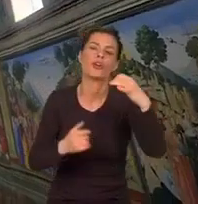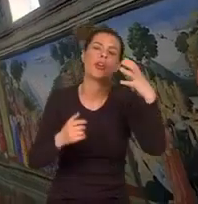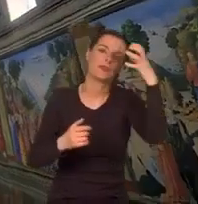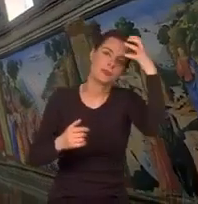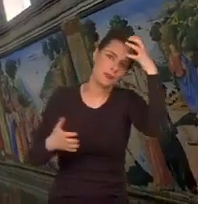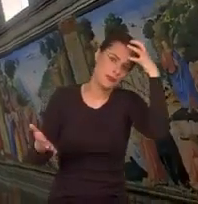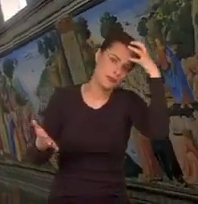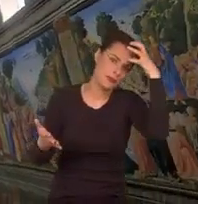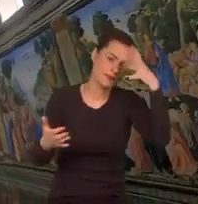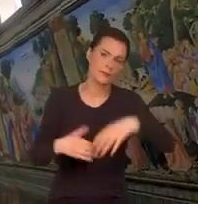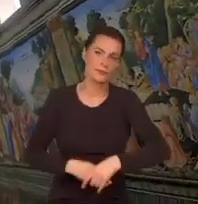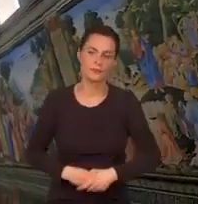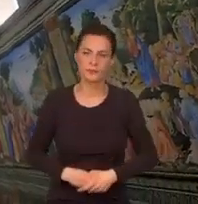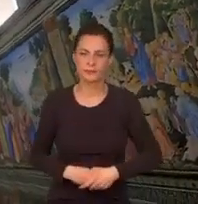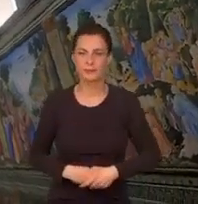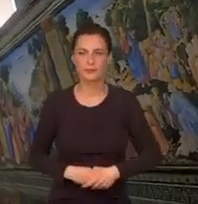To było objawienie.